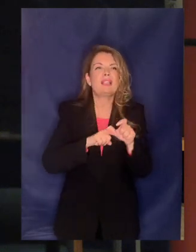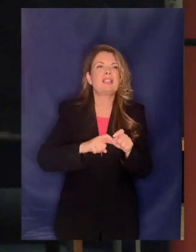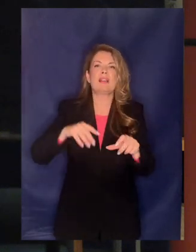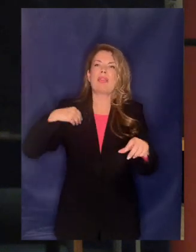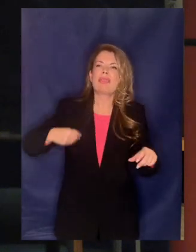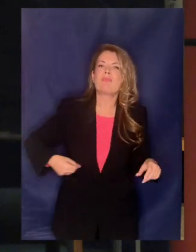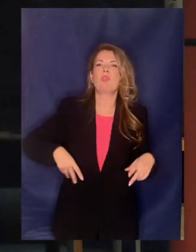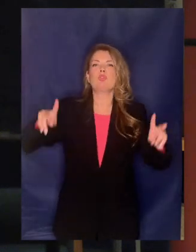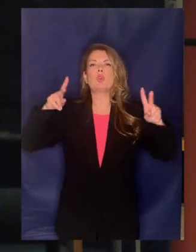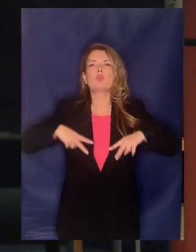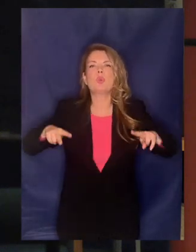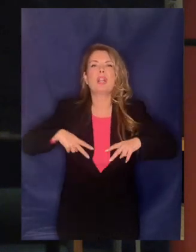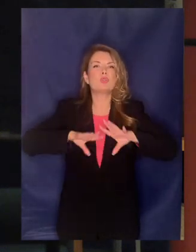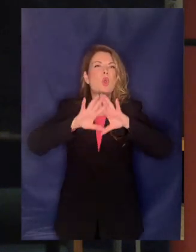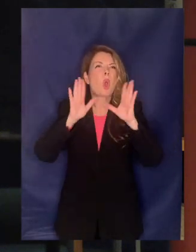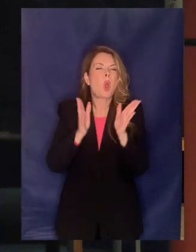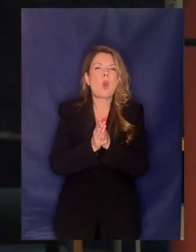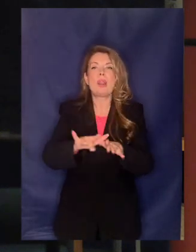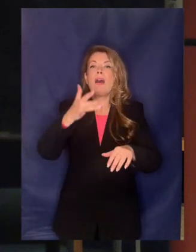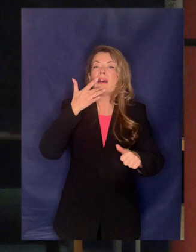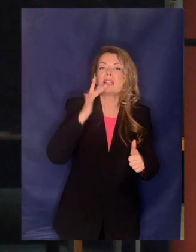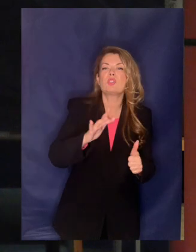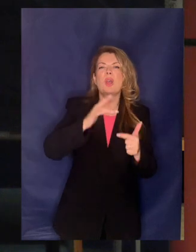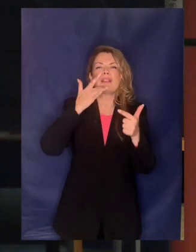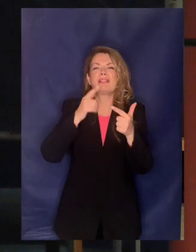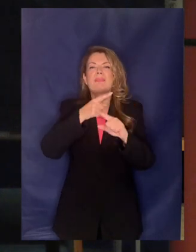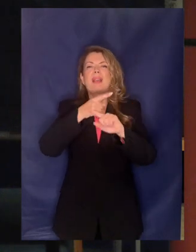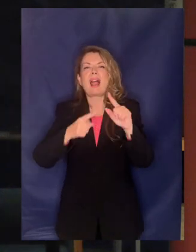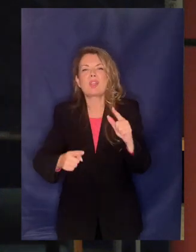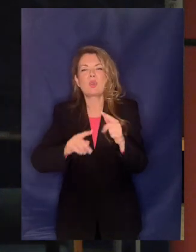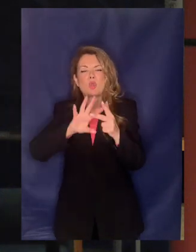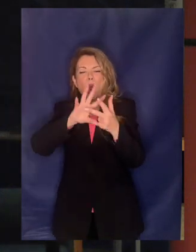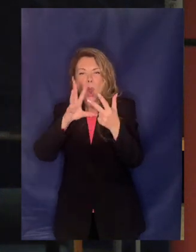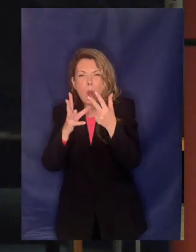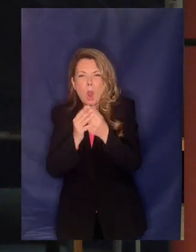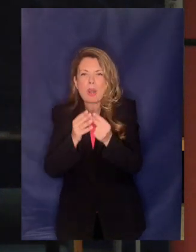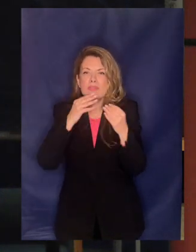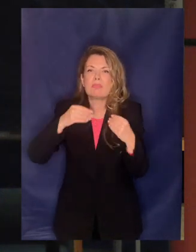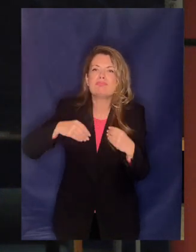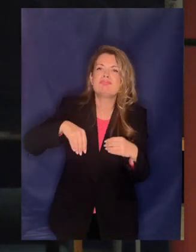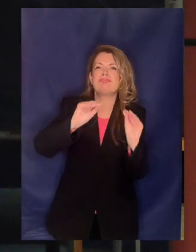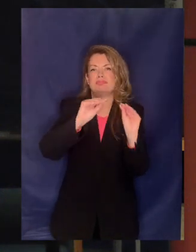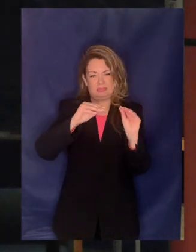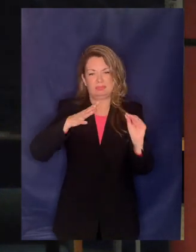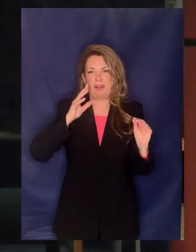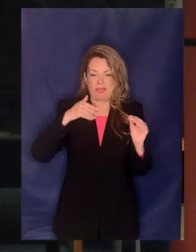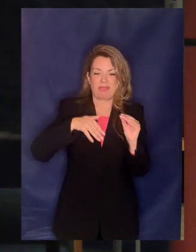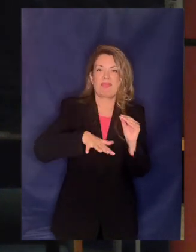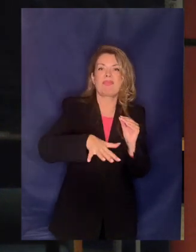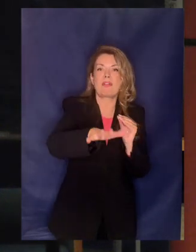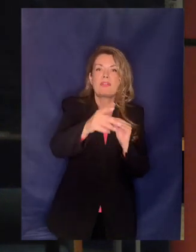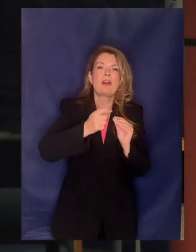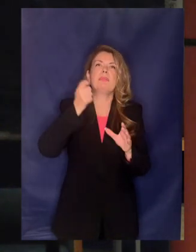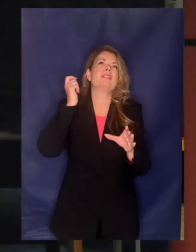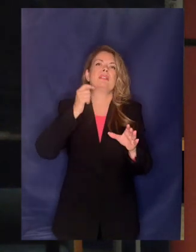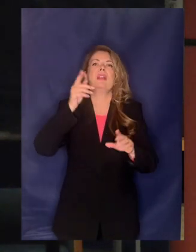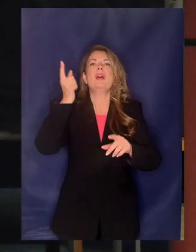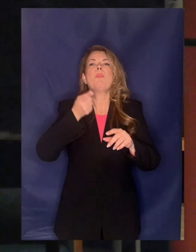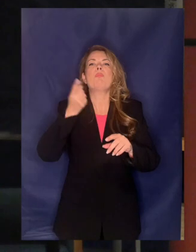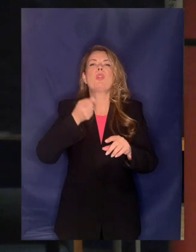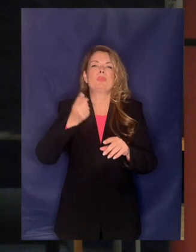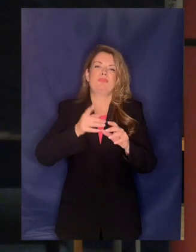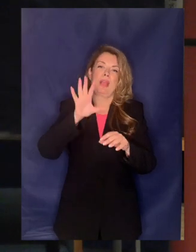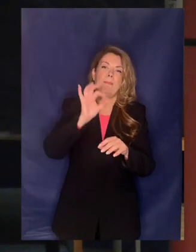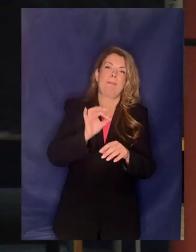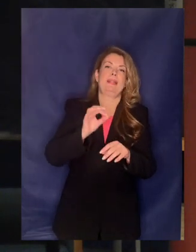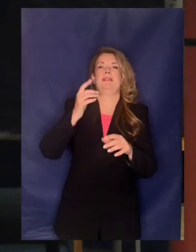στοιχεία της χώρας πλατίνα, χρυσός, ασίμι και χαλκός τα οποία είτε θα πηγαίνανε δια πλειοψηφικών πακέτων δηλαδή 50%